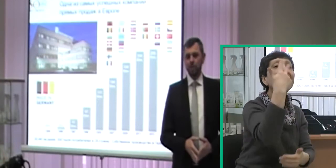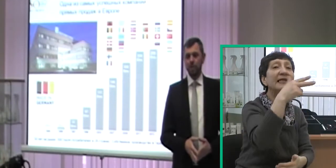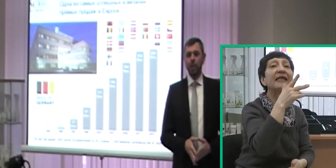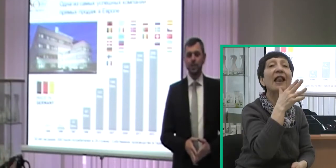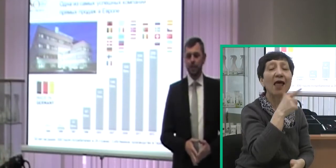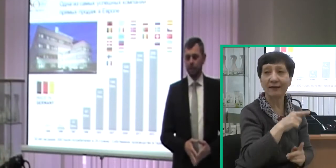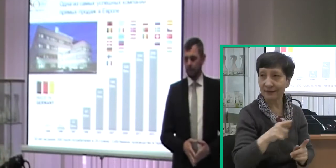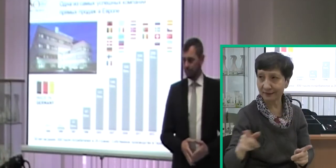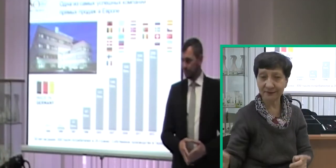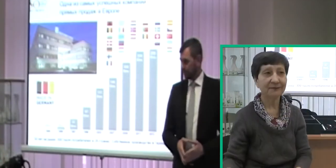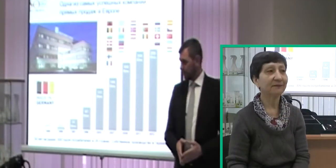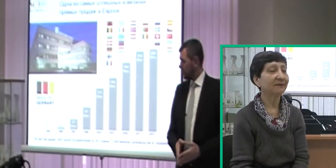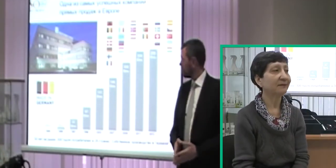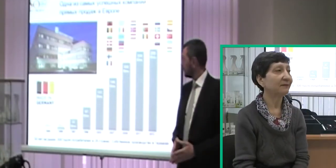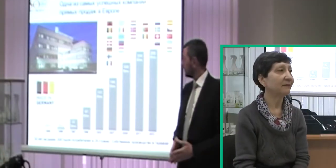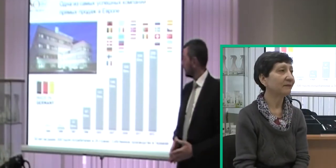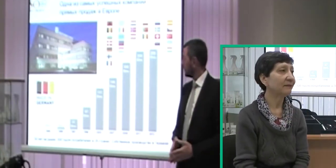Ей уже 30 лет.